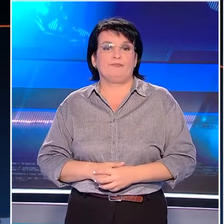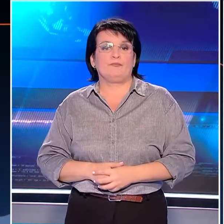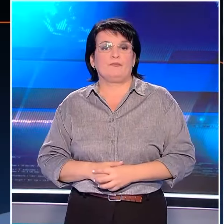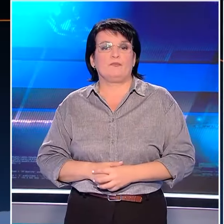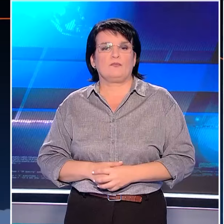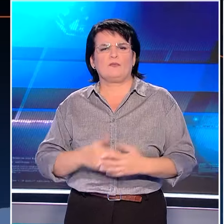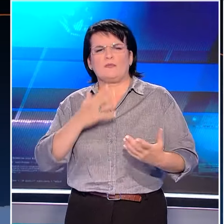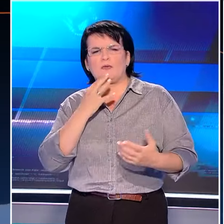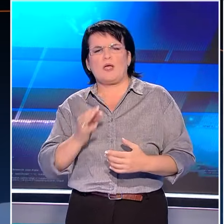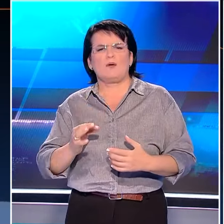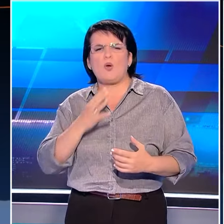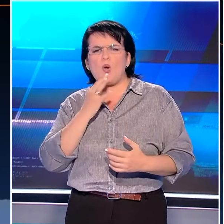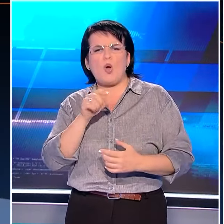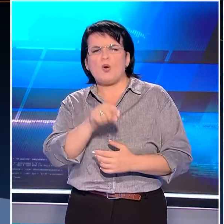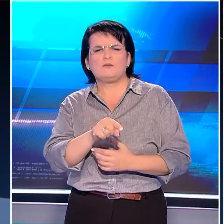Ωραία.